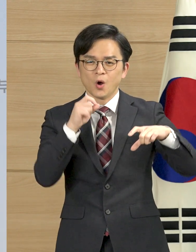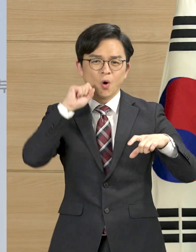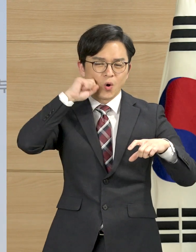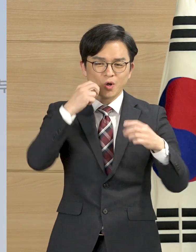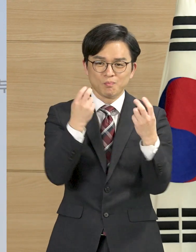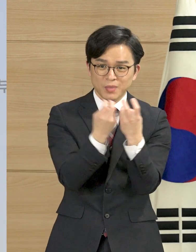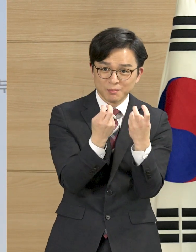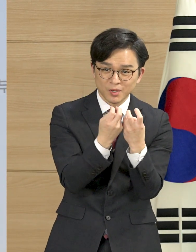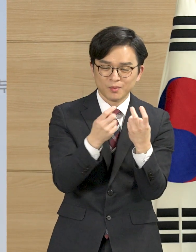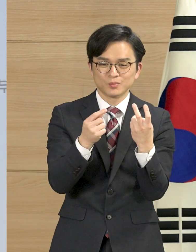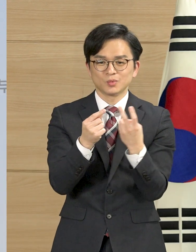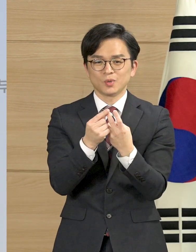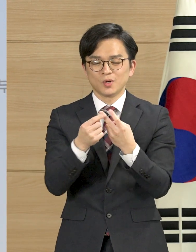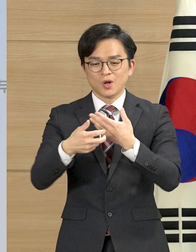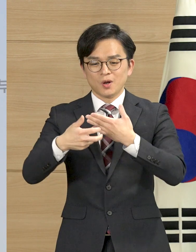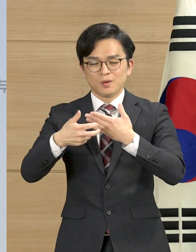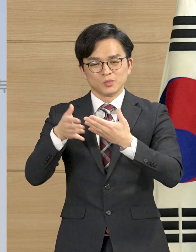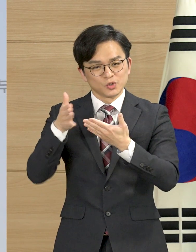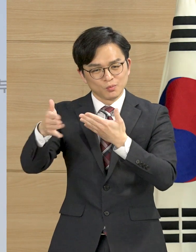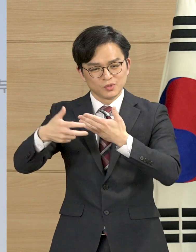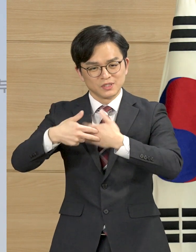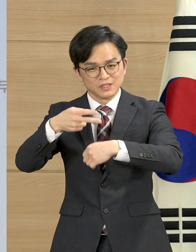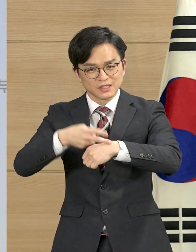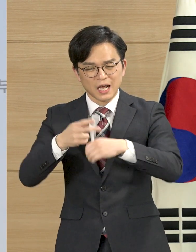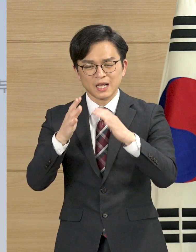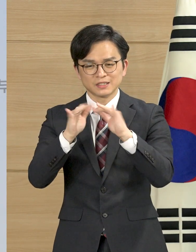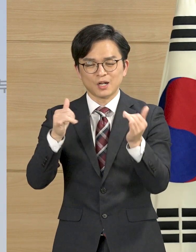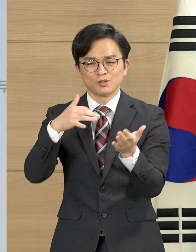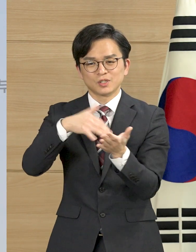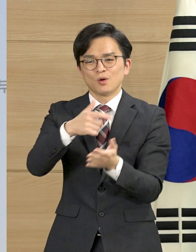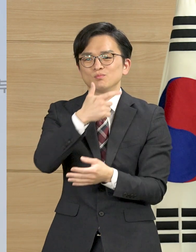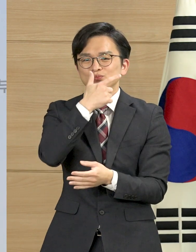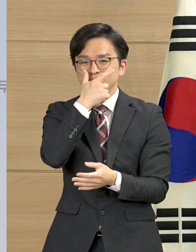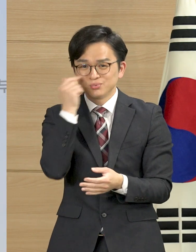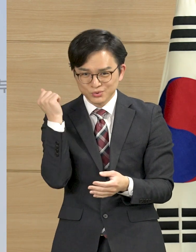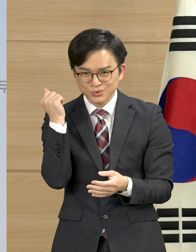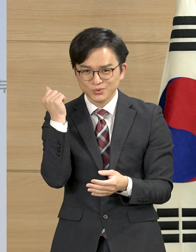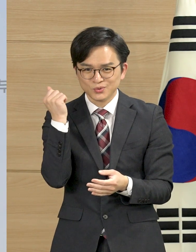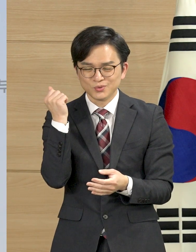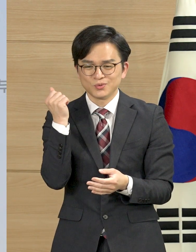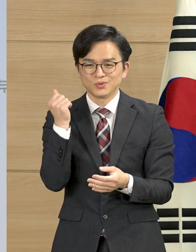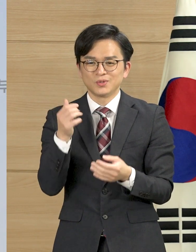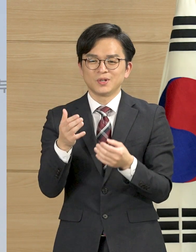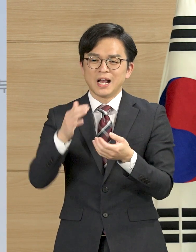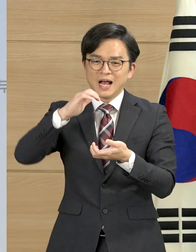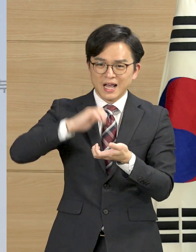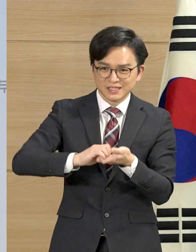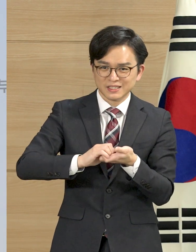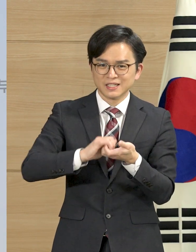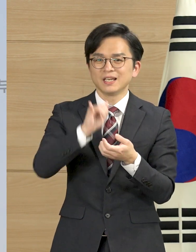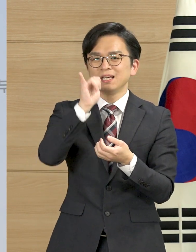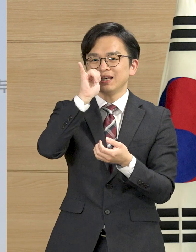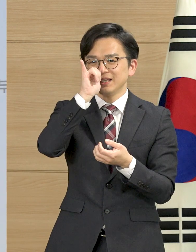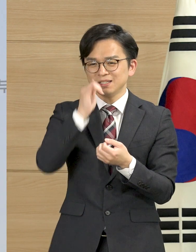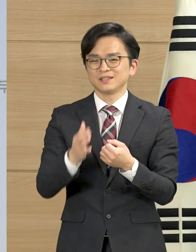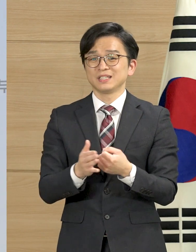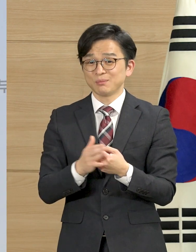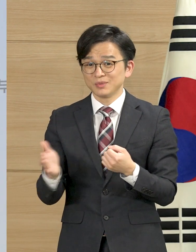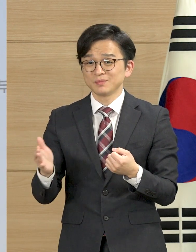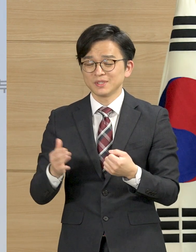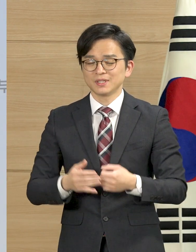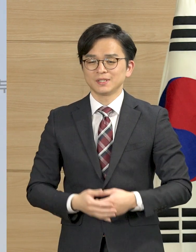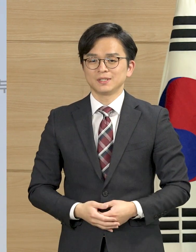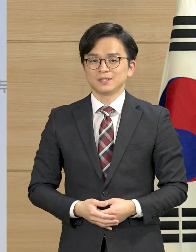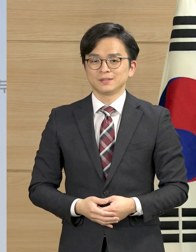유전자 정폭 장비와 숙룡된 검사 인력 등 진단검사 물량을 쉽게 증가시키지 못하는 제약요건은